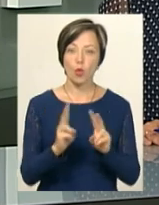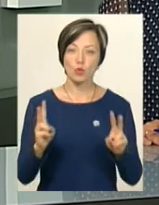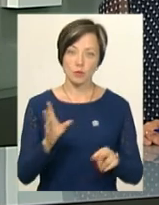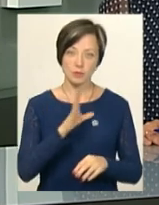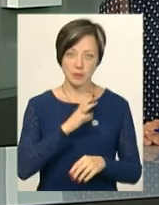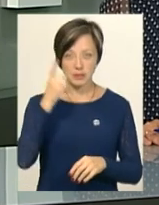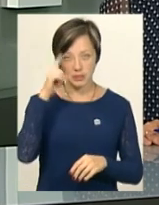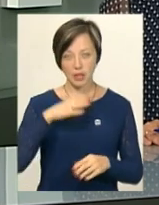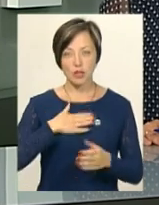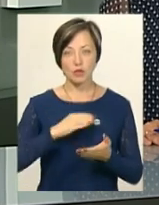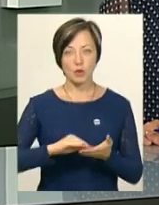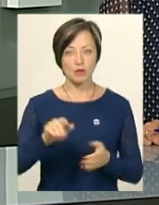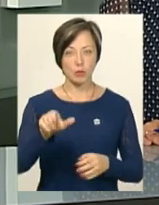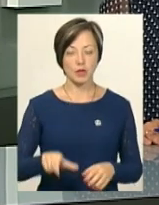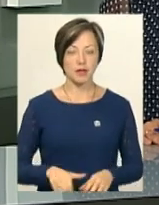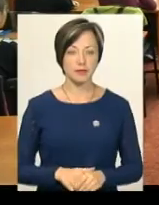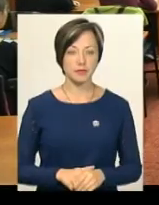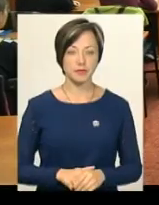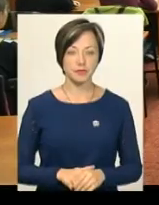став, знає Анастасія Збродова.